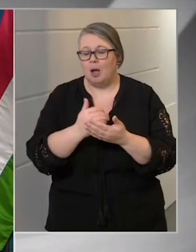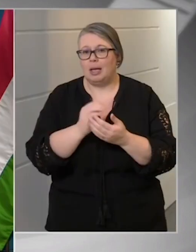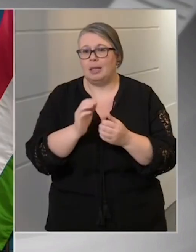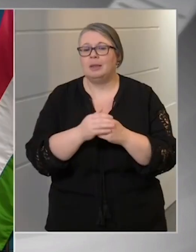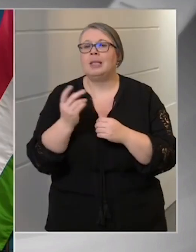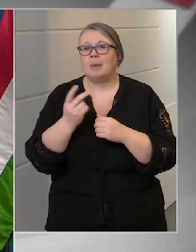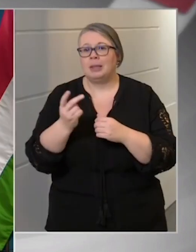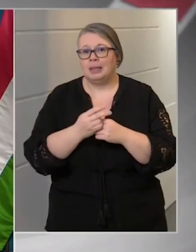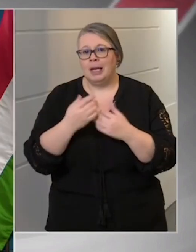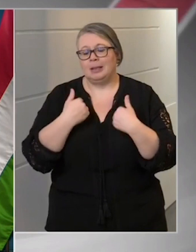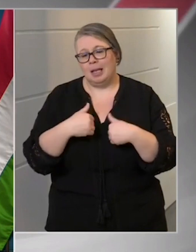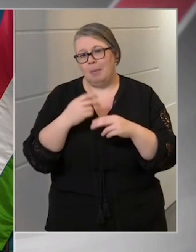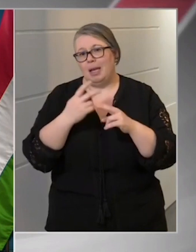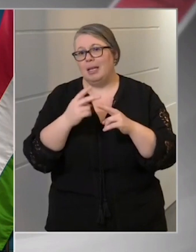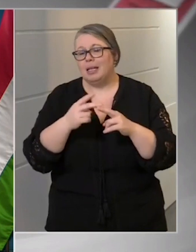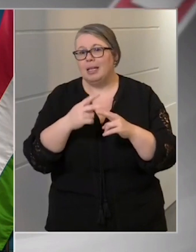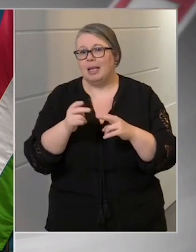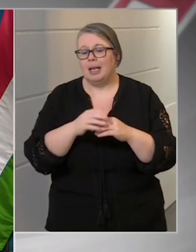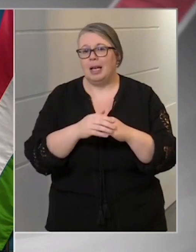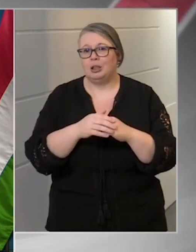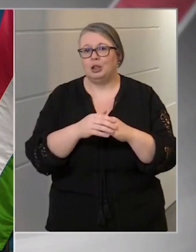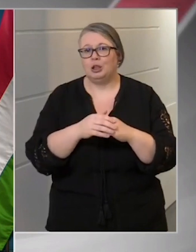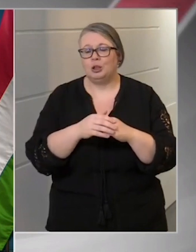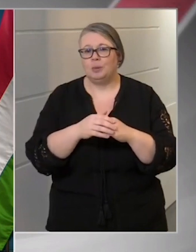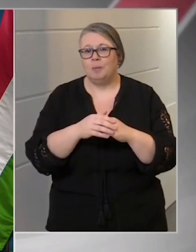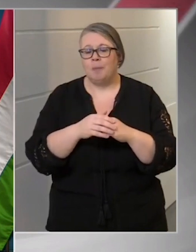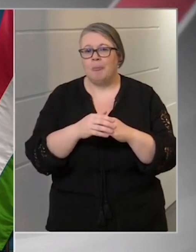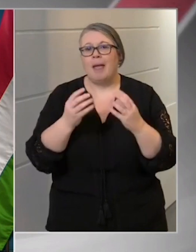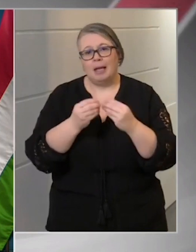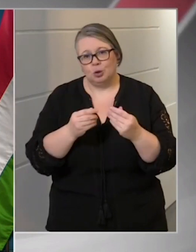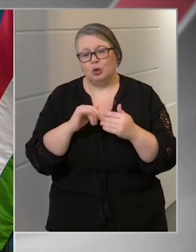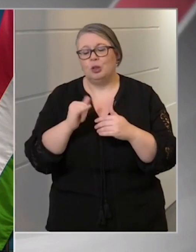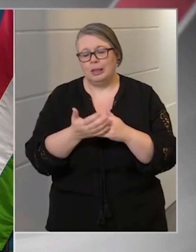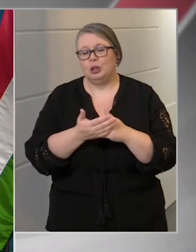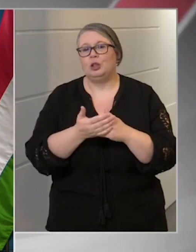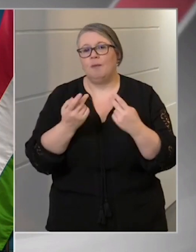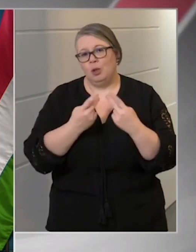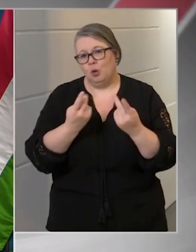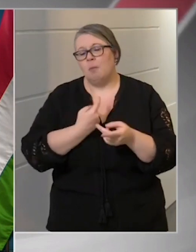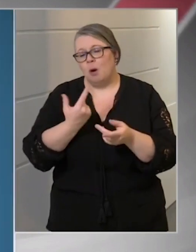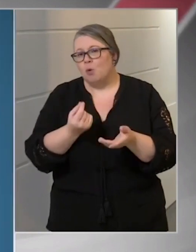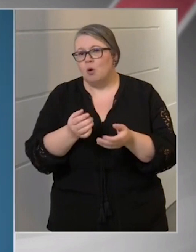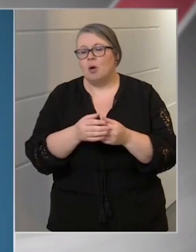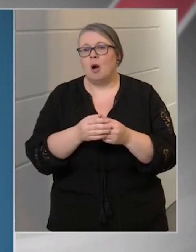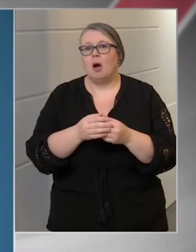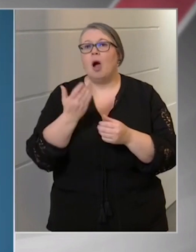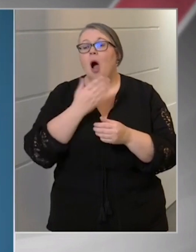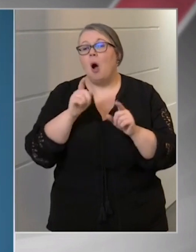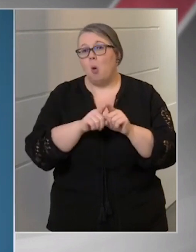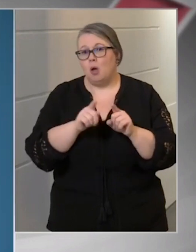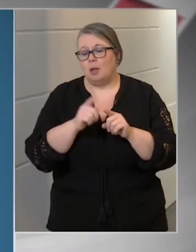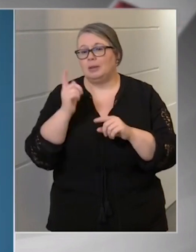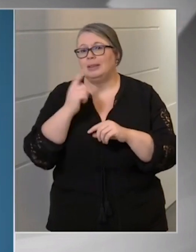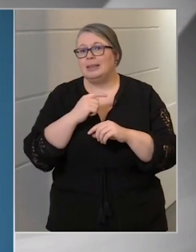A cél az, hogy a külföldről vásárolt vakcinákhoz Magyarországon minél hamarabb hozzáférjenek az emberek. A kormány több